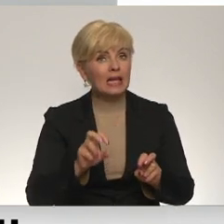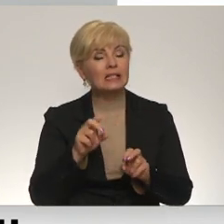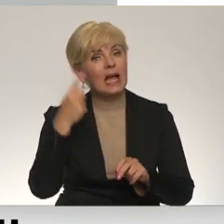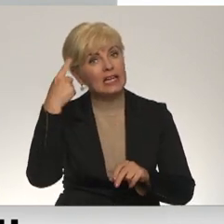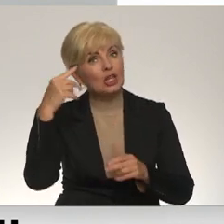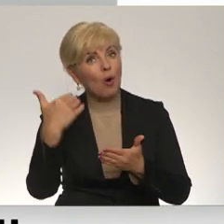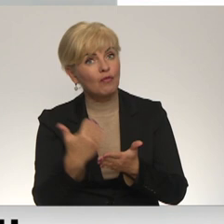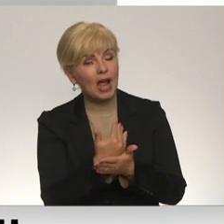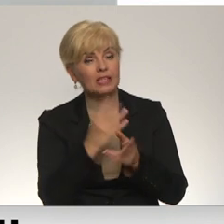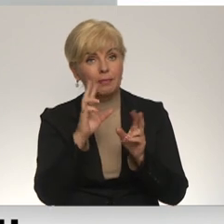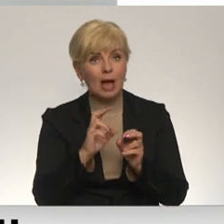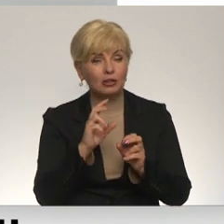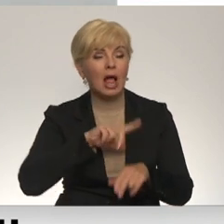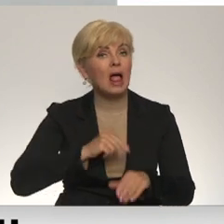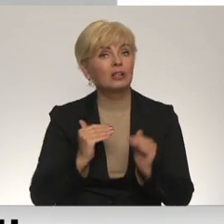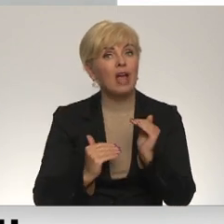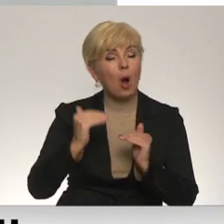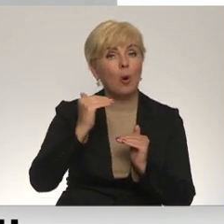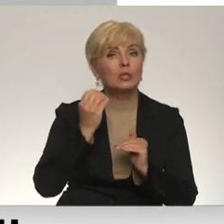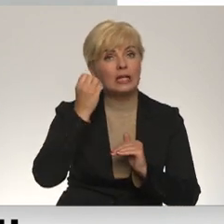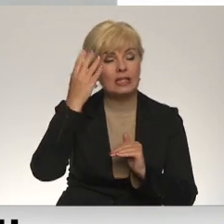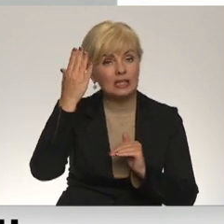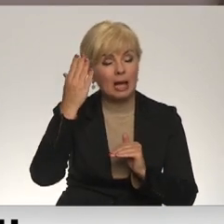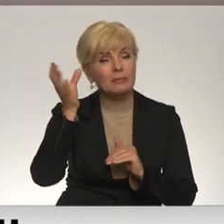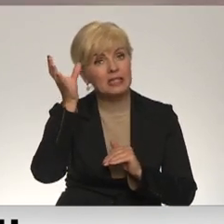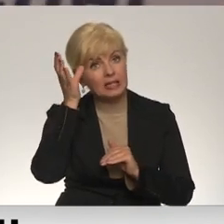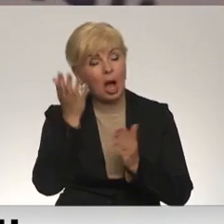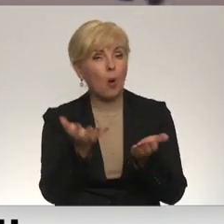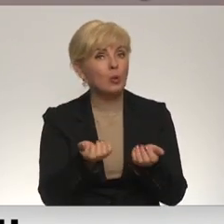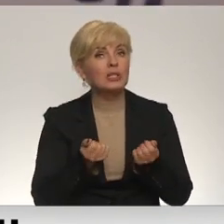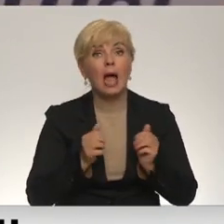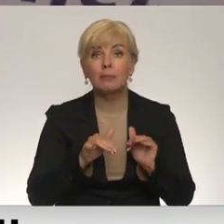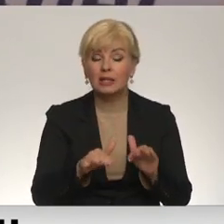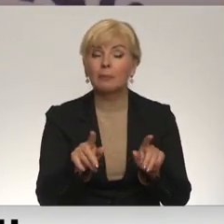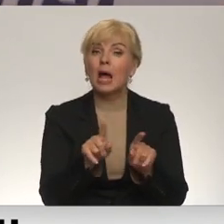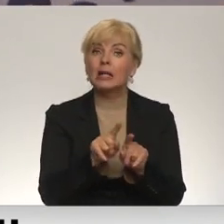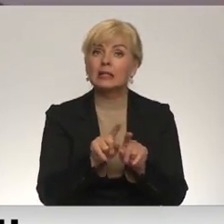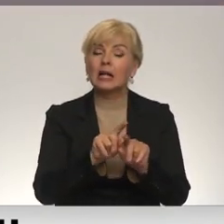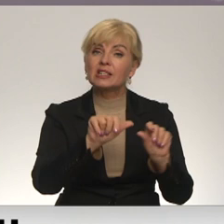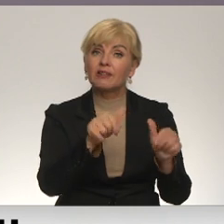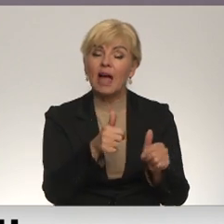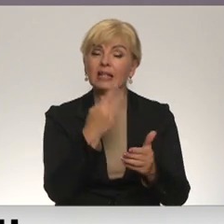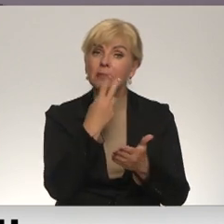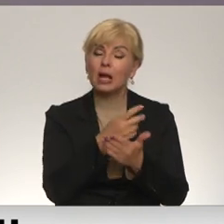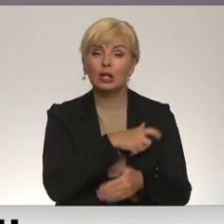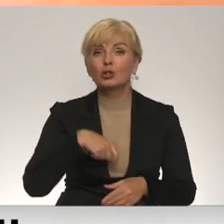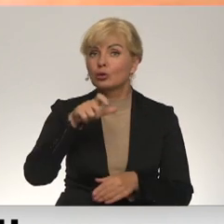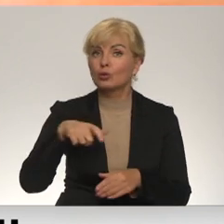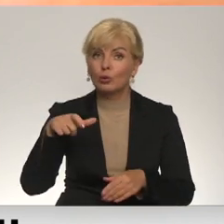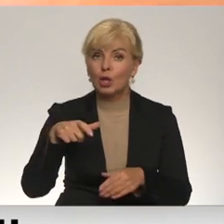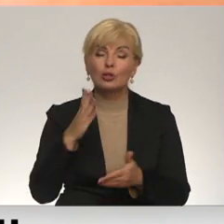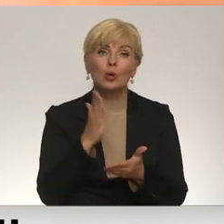Latvijas augstākai izglītībai, zinātnējā un uzņēmēju darbībai. Tāpat modelis paredz, ka studentam noteikts laiks